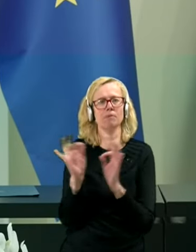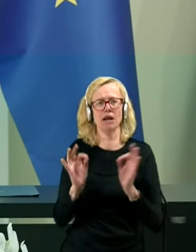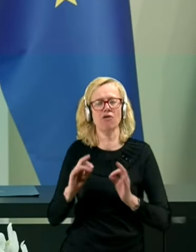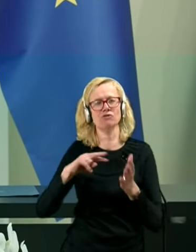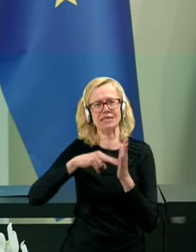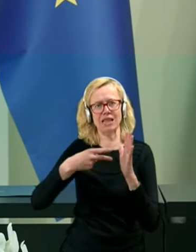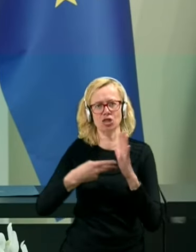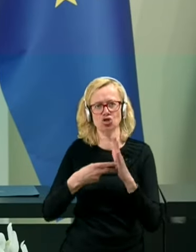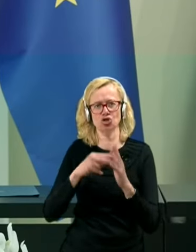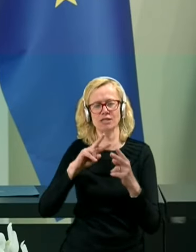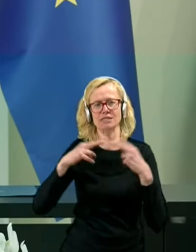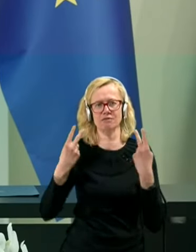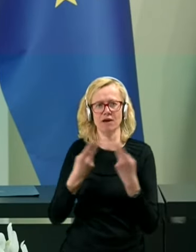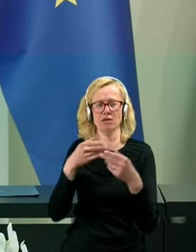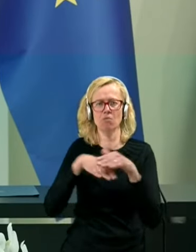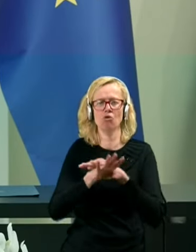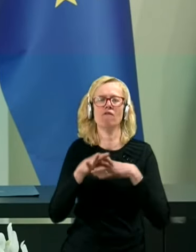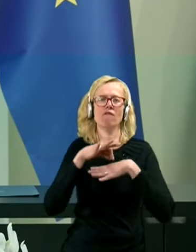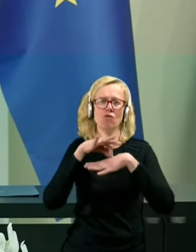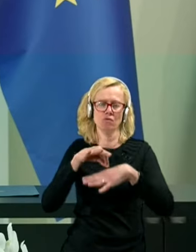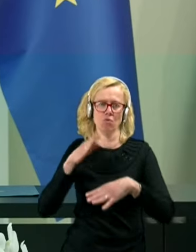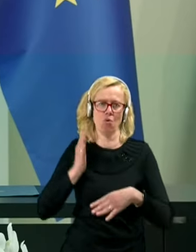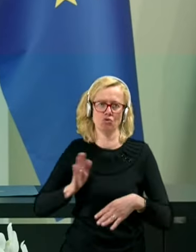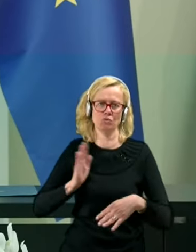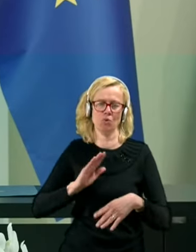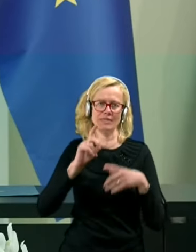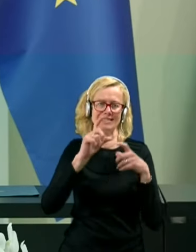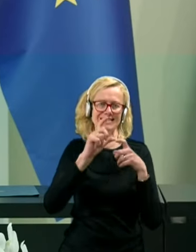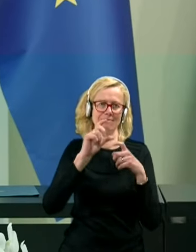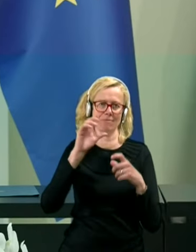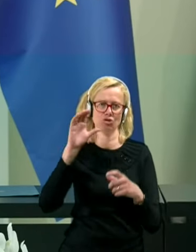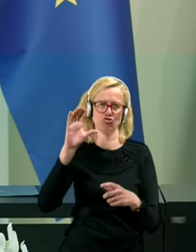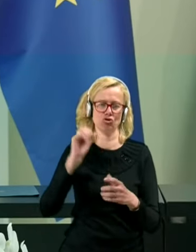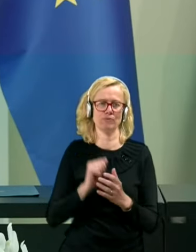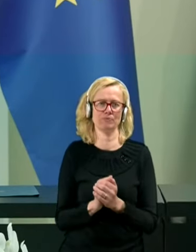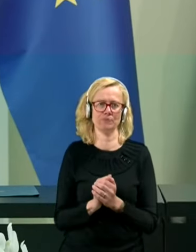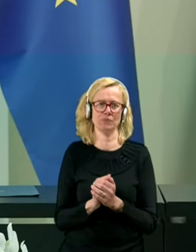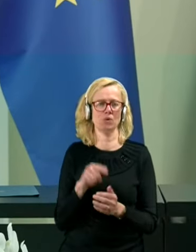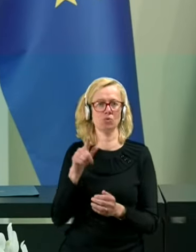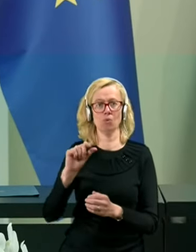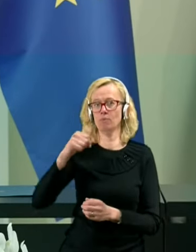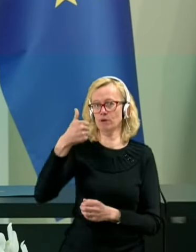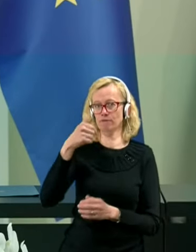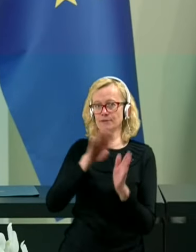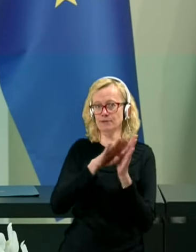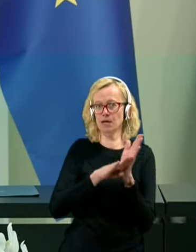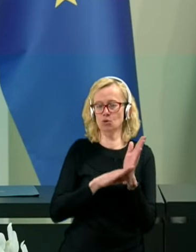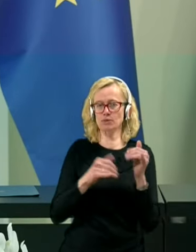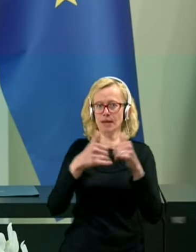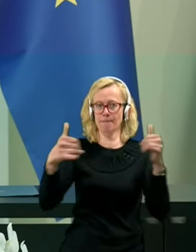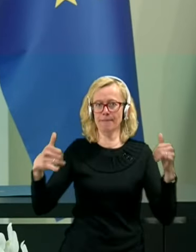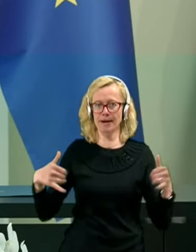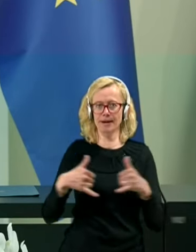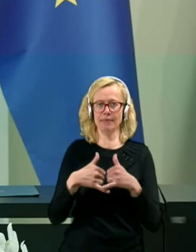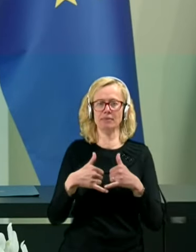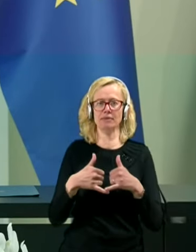pod vodstvom gospoda Simiča. To je prvi takšen zakonski paket.